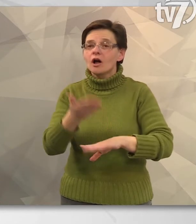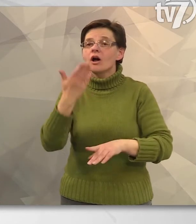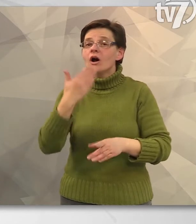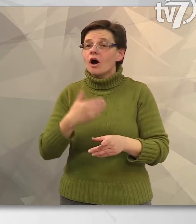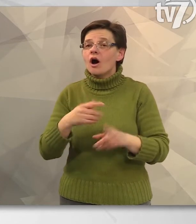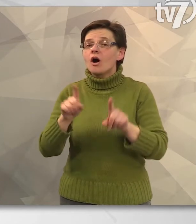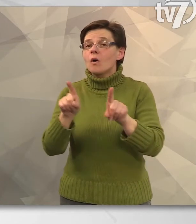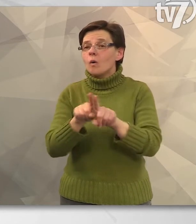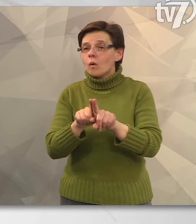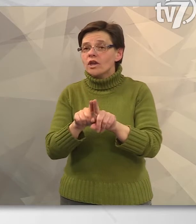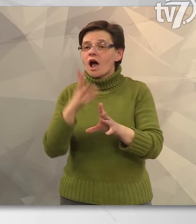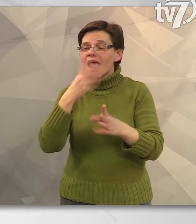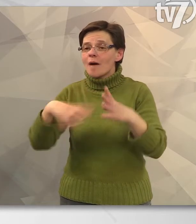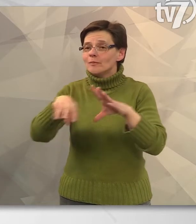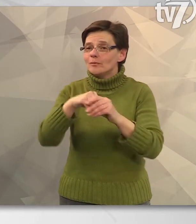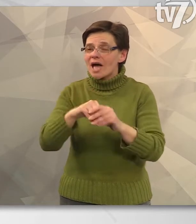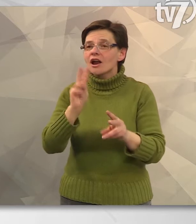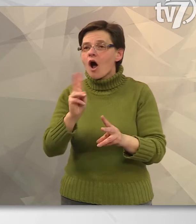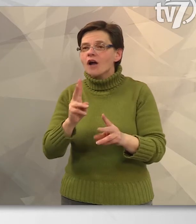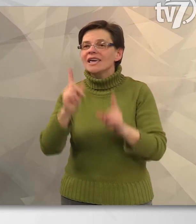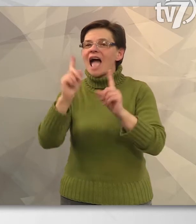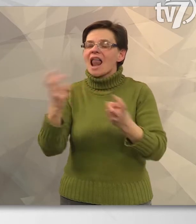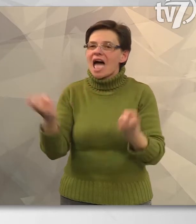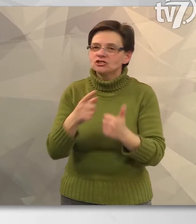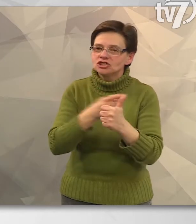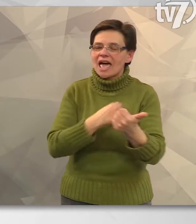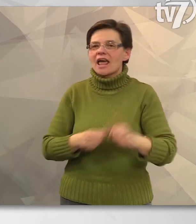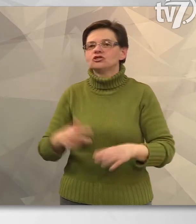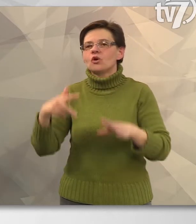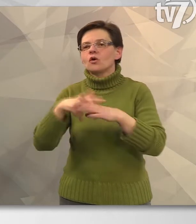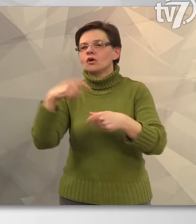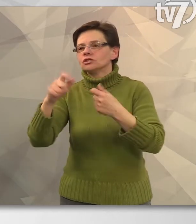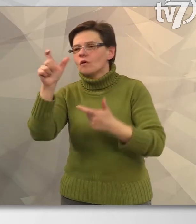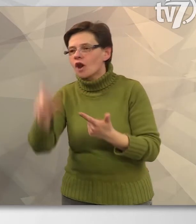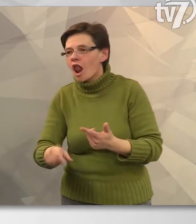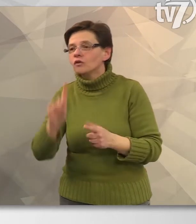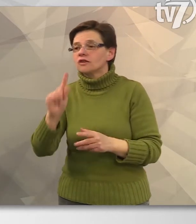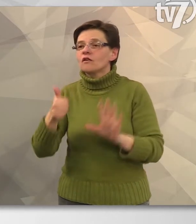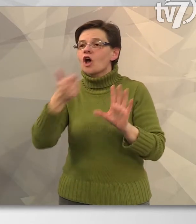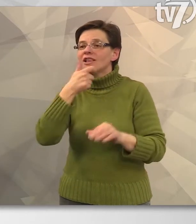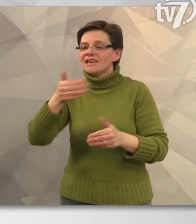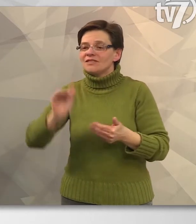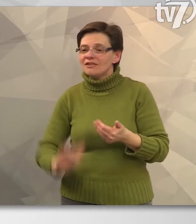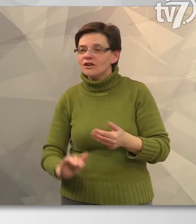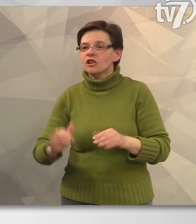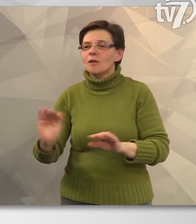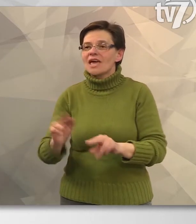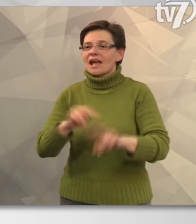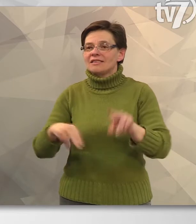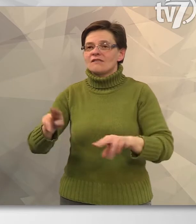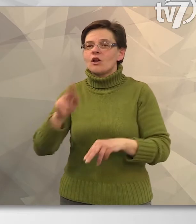támogatást kiskapnak, amennyiben kiközvetített álláskeresőt, közfoglalkoztatottat, vagy hatodik